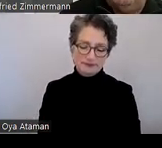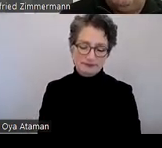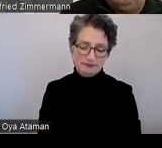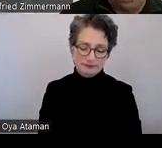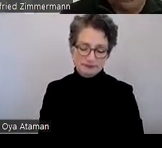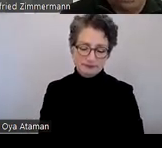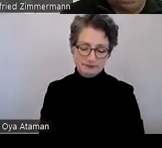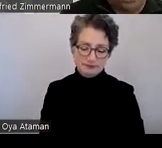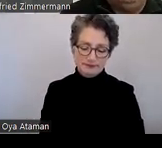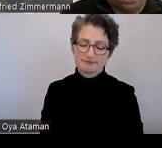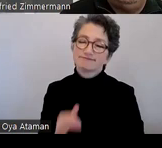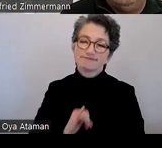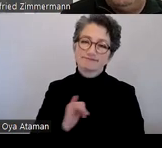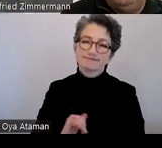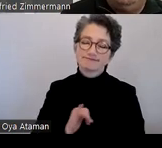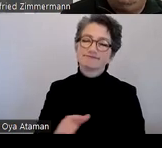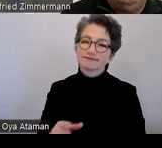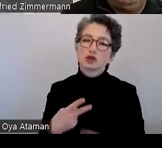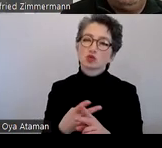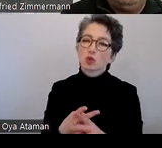funktioniert nur auf Windows.